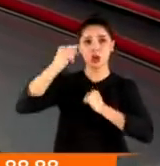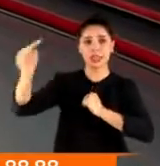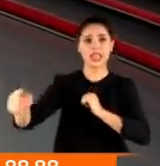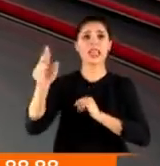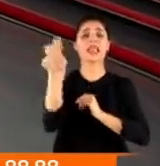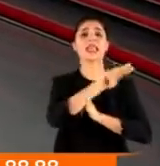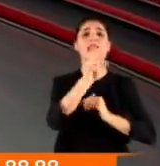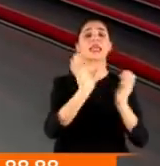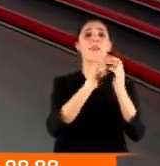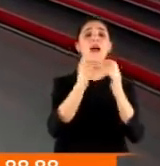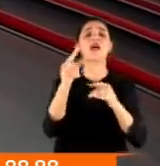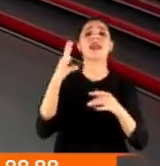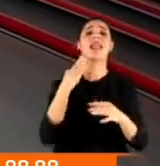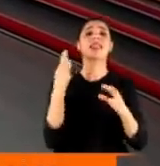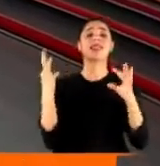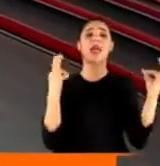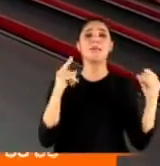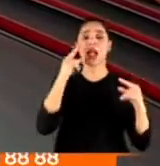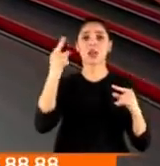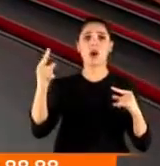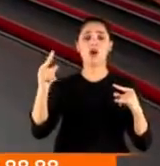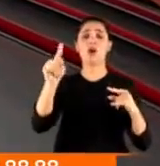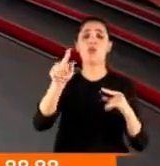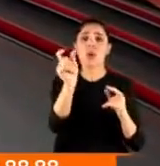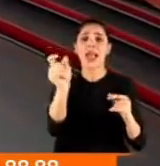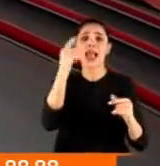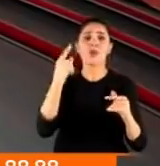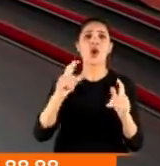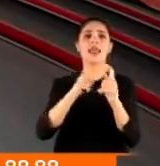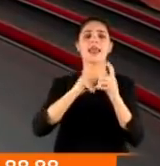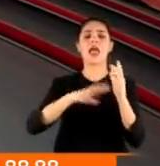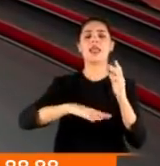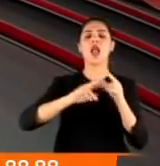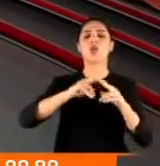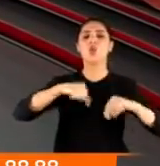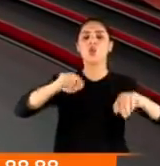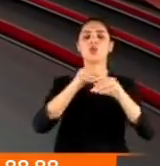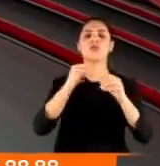partinin temsilcileri bugün bu ifadeler üzerinden genel kurulda atıştı.